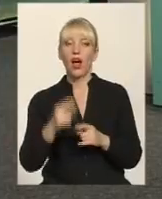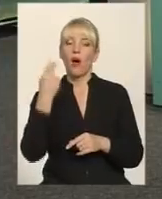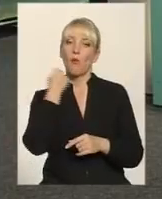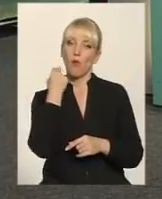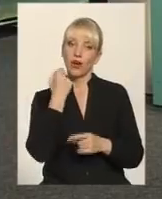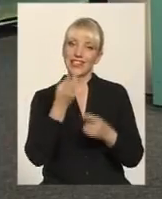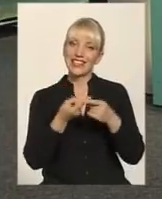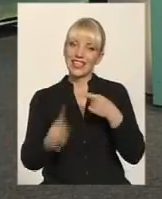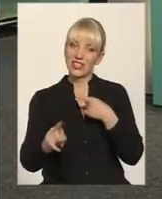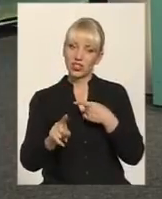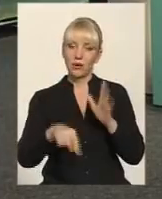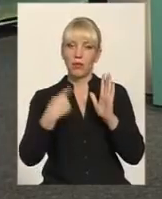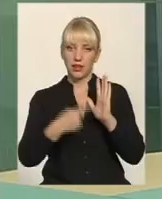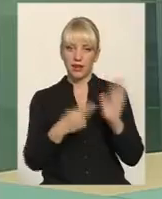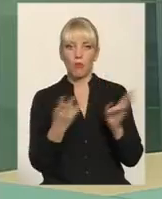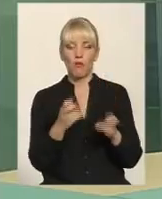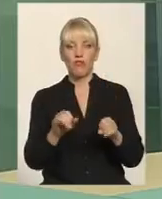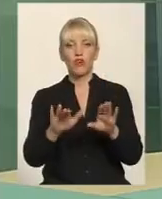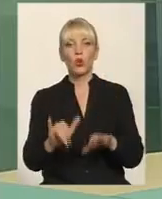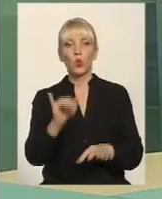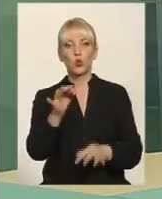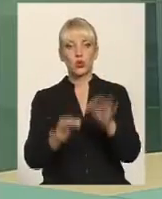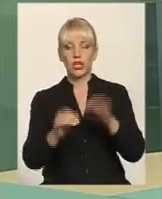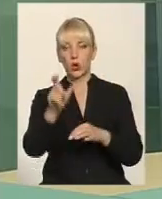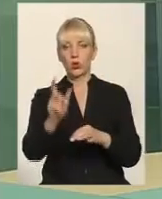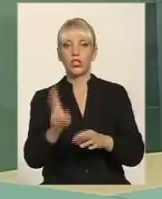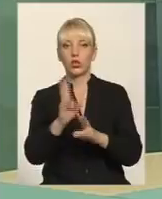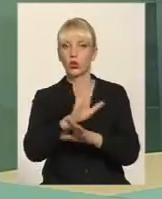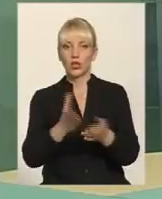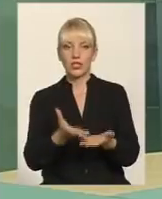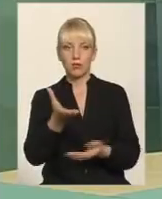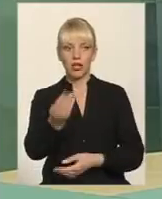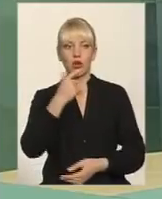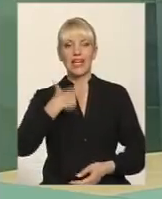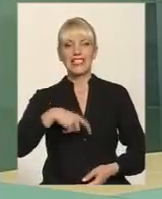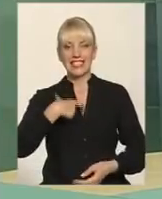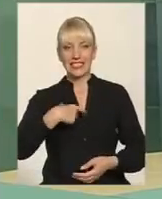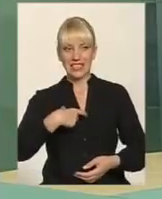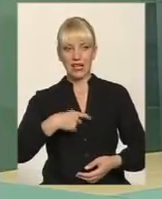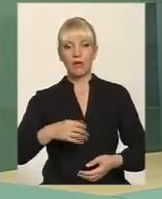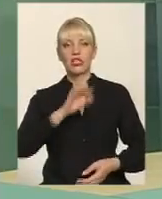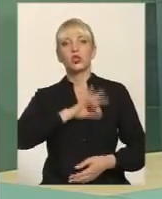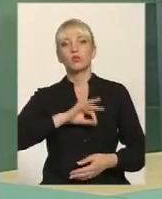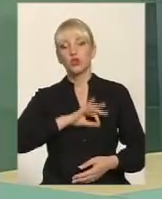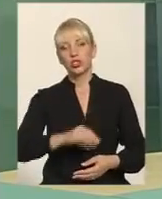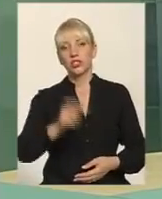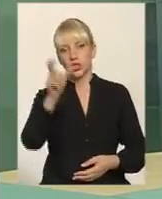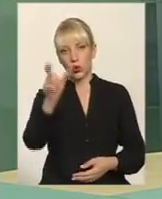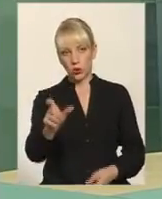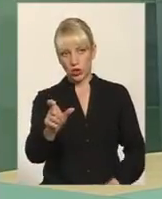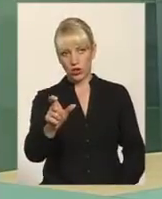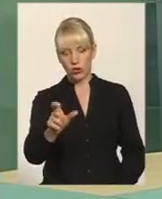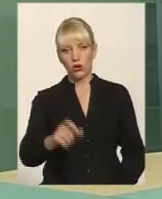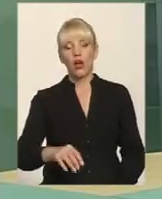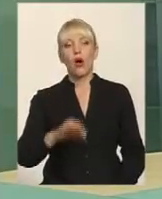мають вирішуватися в судовому порядку. І людина, яка не сплачує за себе, спожиті з собою, цією людиною